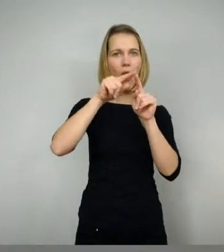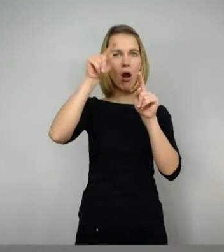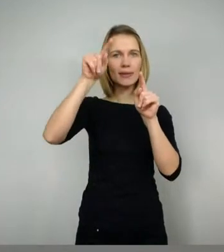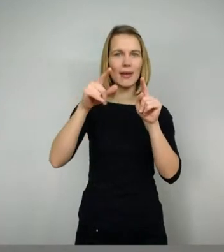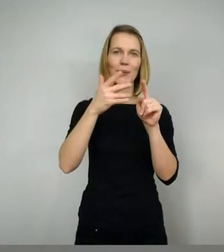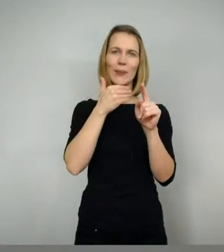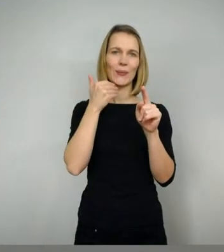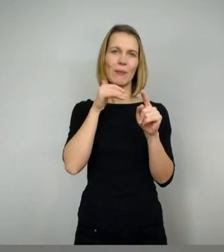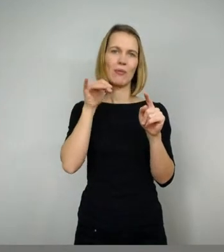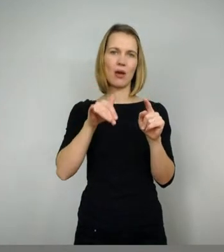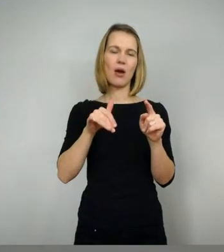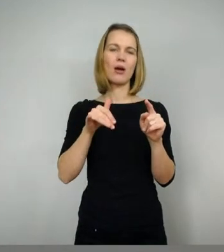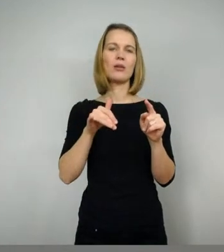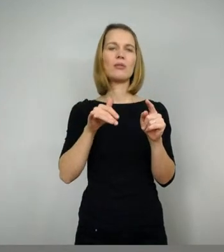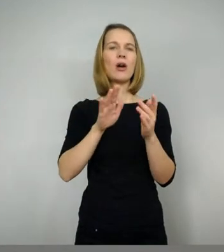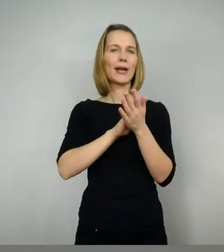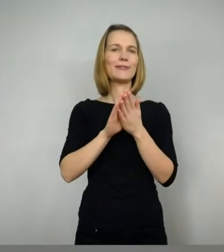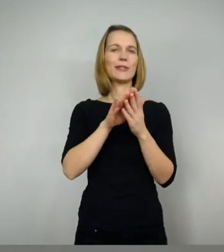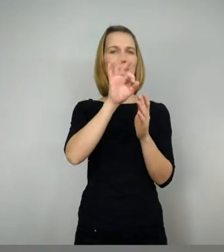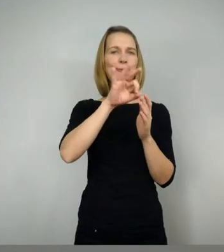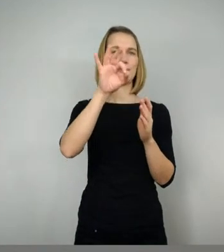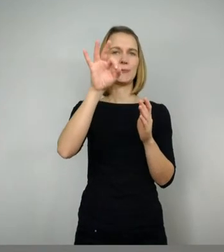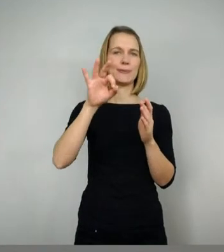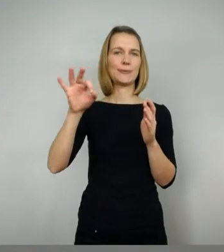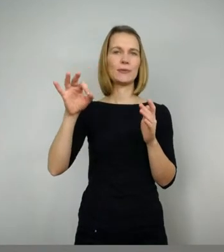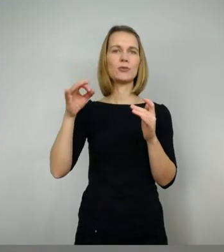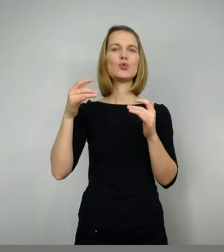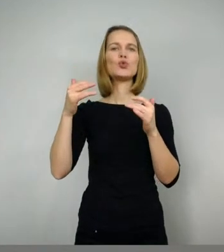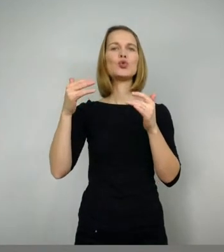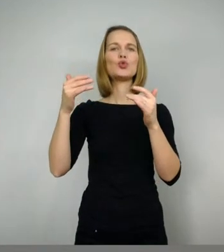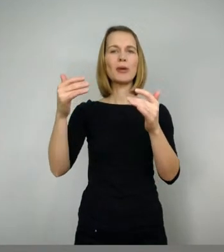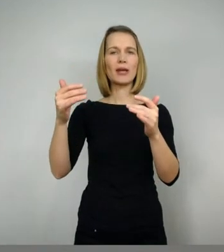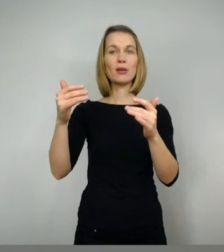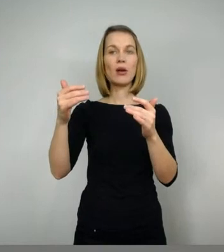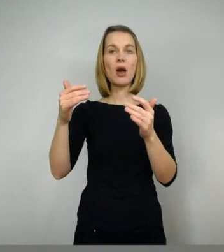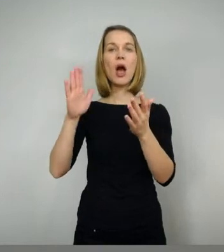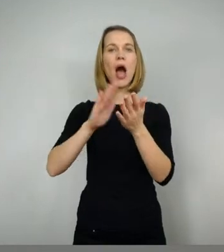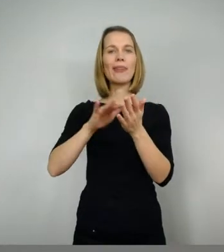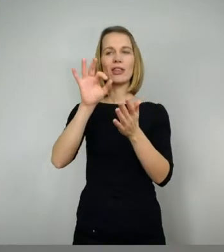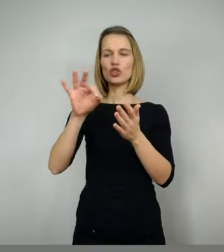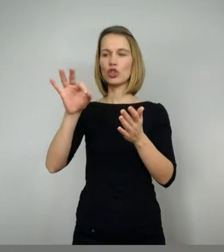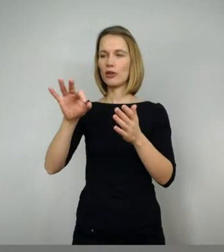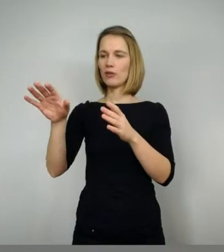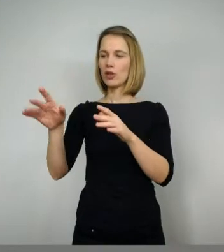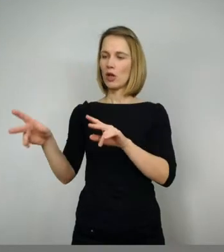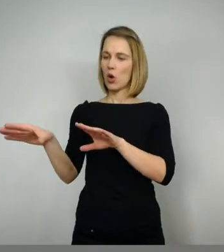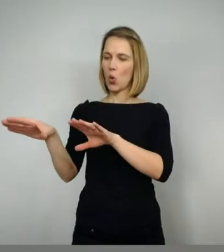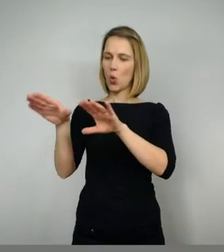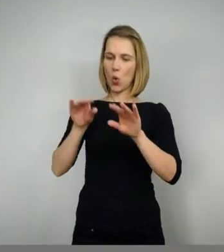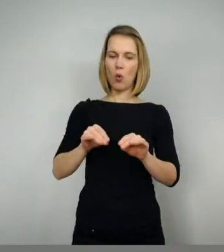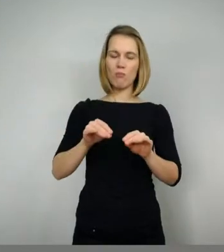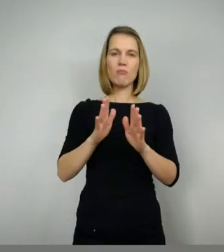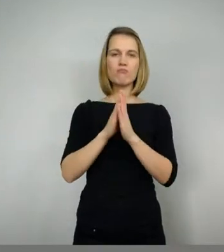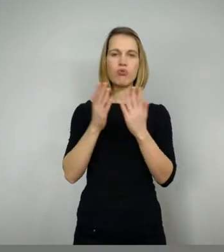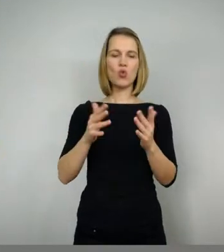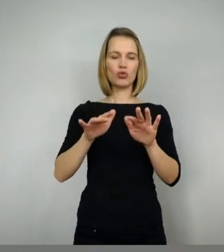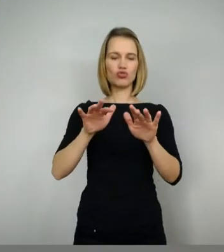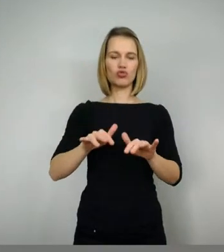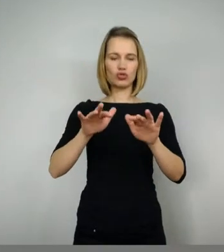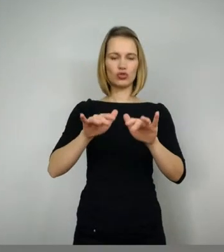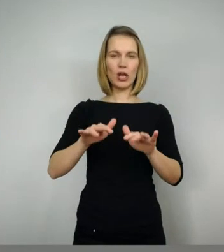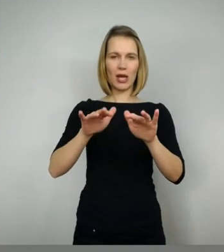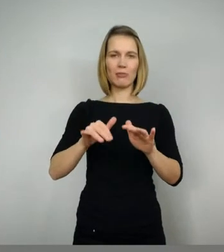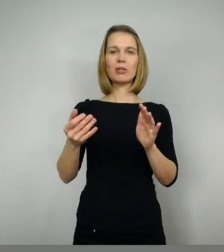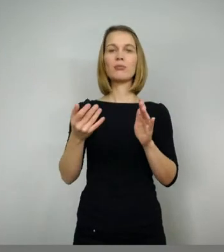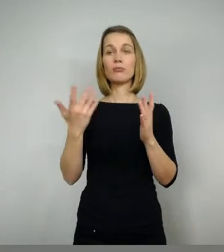sondern da. Das macht dann erst die Edition, also wenn wir aus der Handschrift sozusagen ein Buch machen, das ihr euch dann in der Bibliothek ausleihen könnt oder euch kaufen könnt,